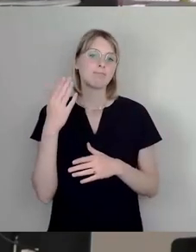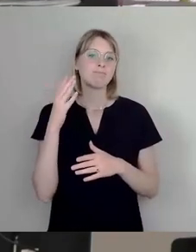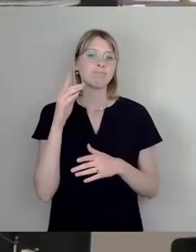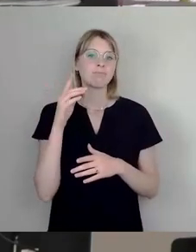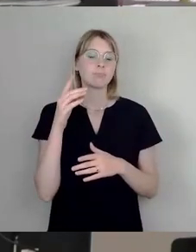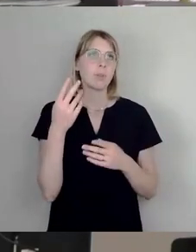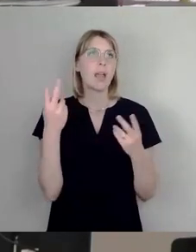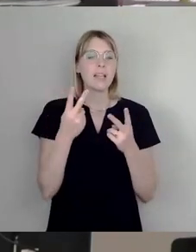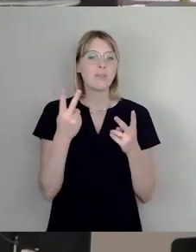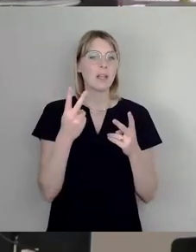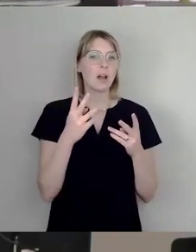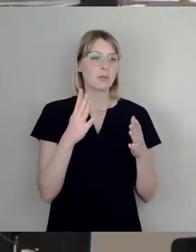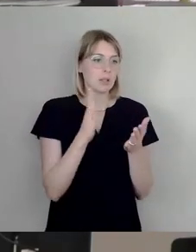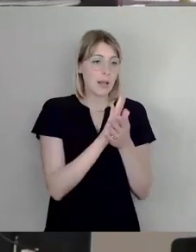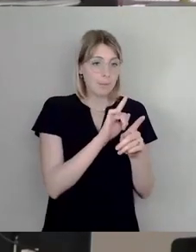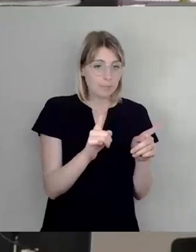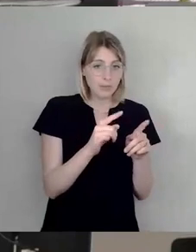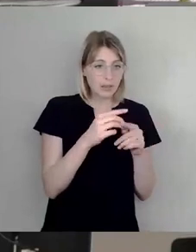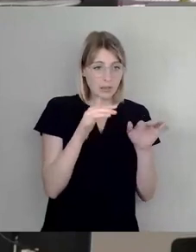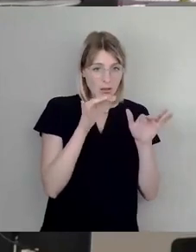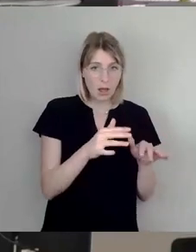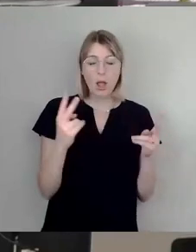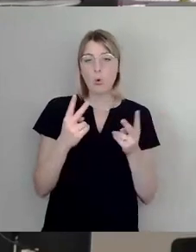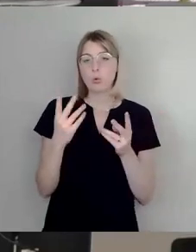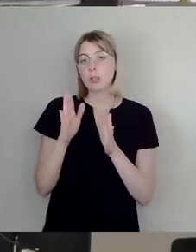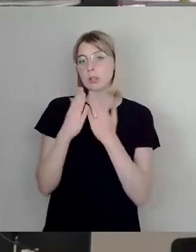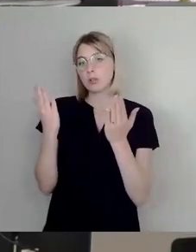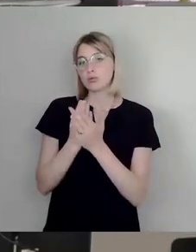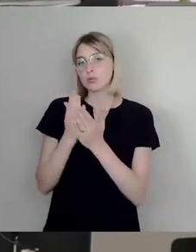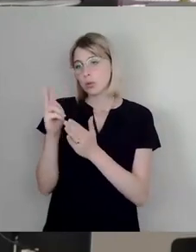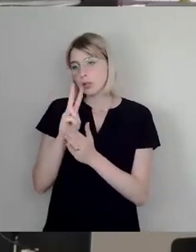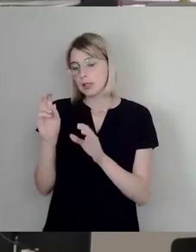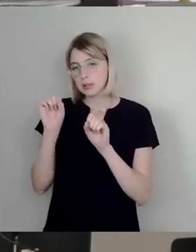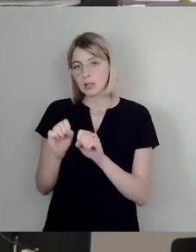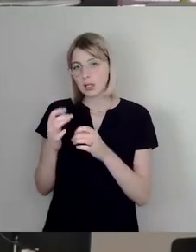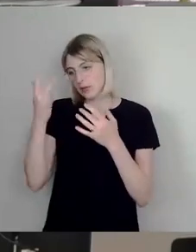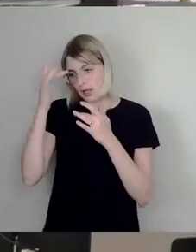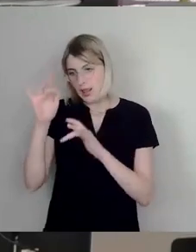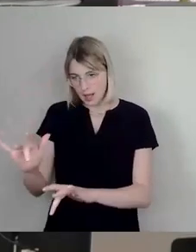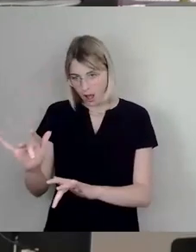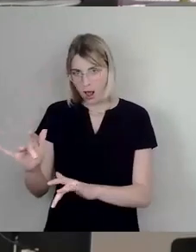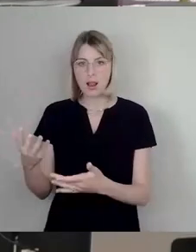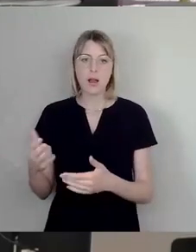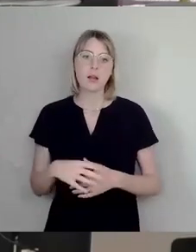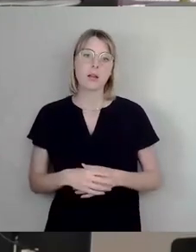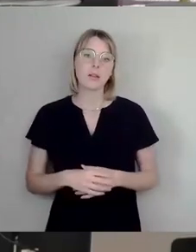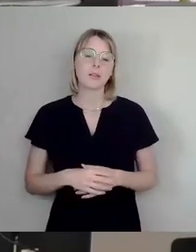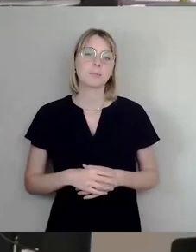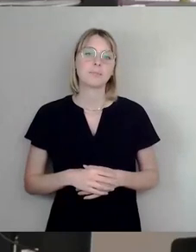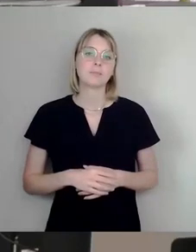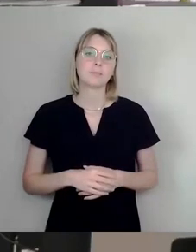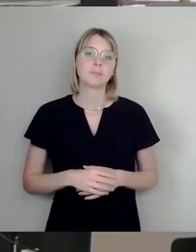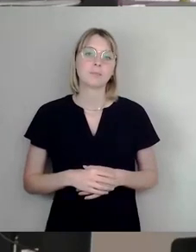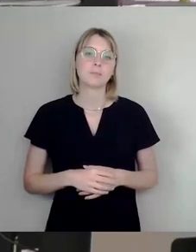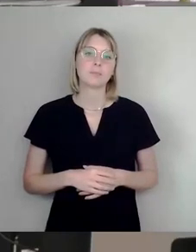oder, wie auch bekannt, immer mal aus der Zeitung zu lesen, gehen dann in die Illegalität. Diese Situation haben auch andere Städte